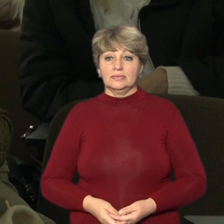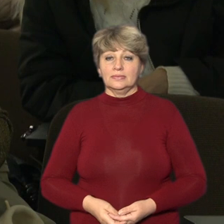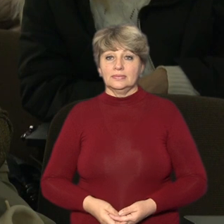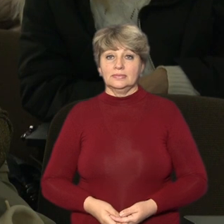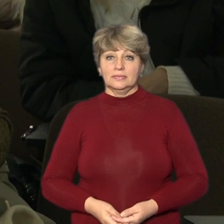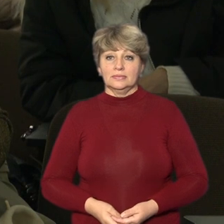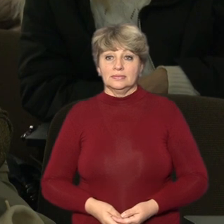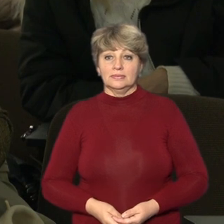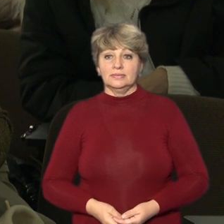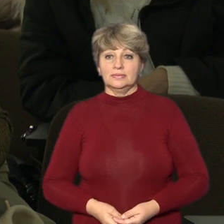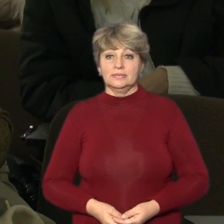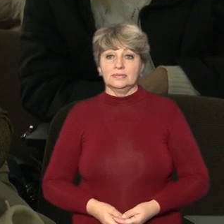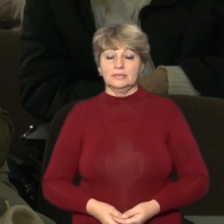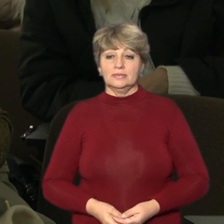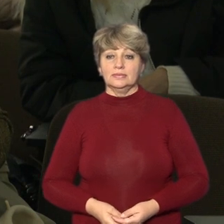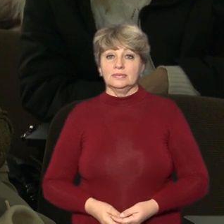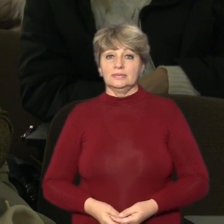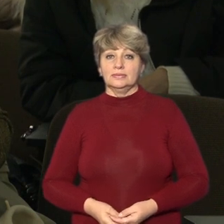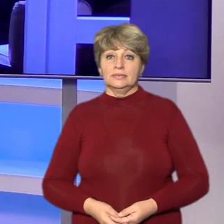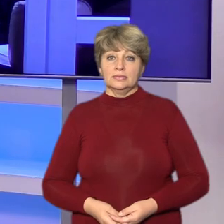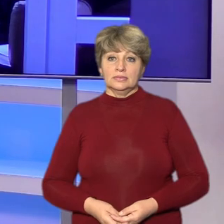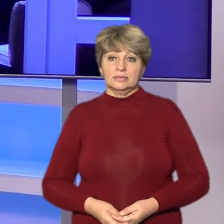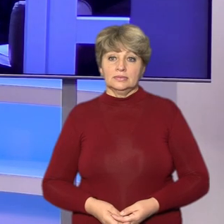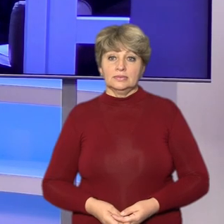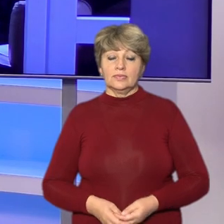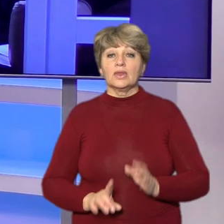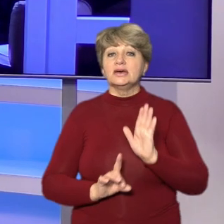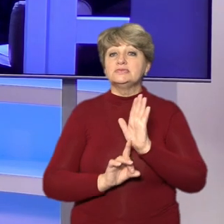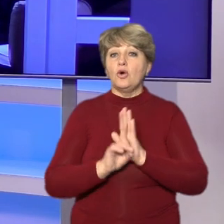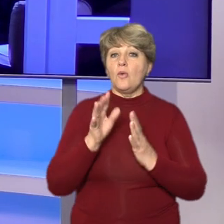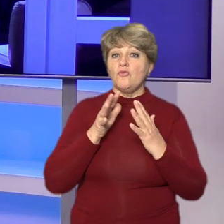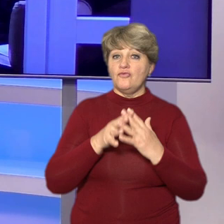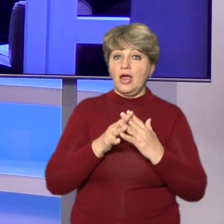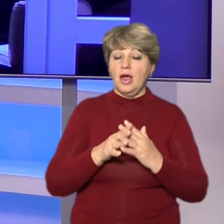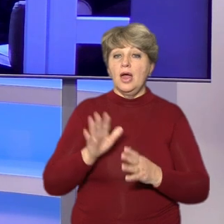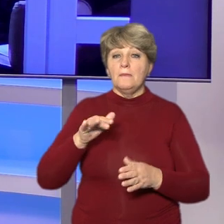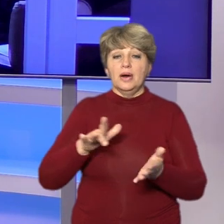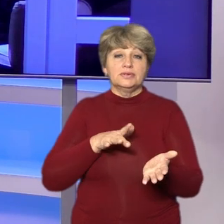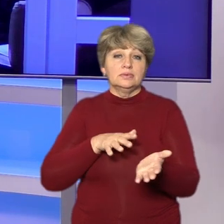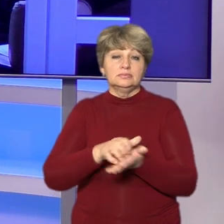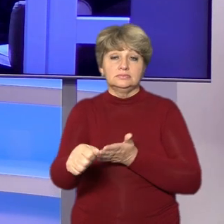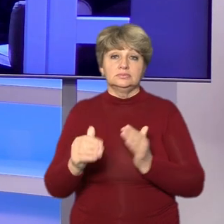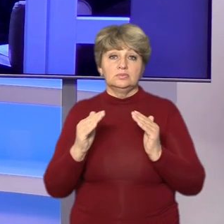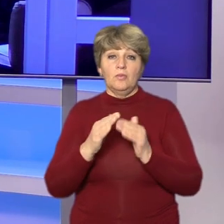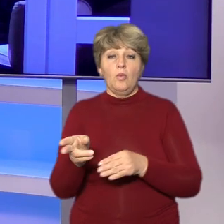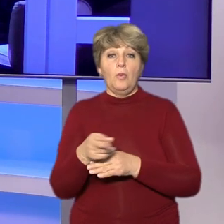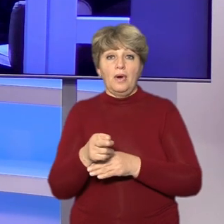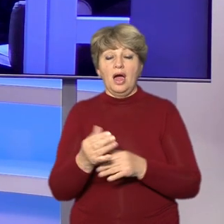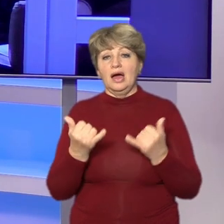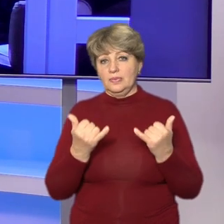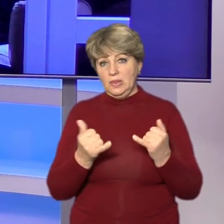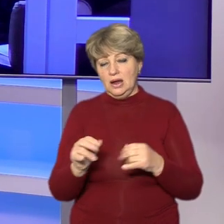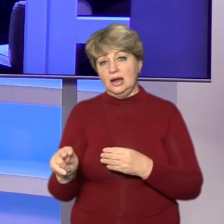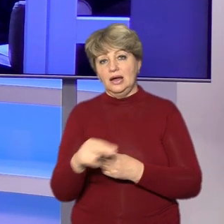Тетяна Рева, Олег Куриш, новини на Суспільному, Черкаси. Спочатку війна, потім знищений будинок в Маріуполі, а нині лікування.